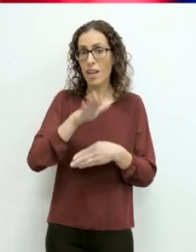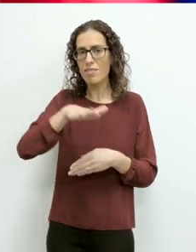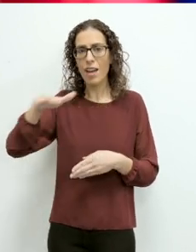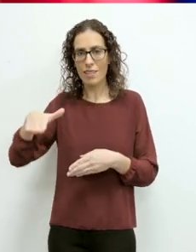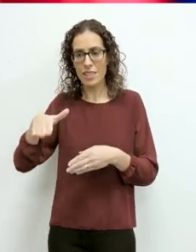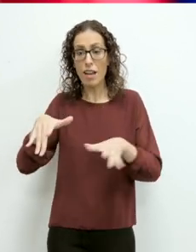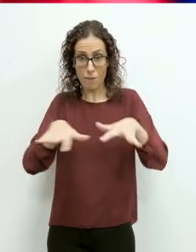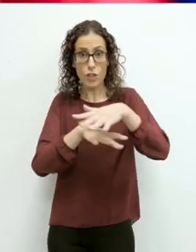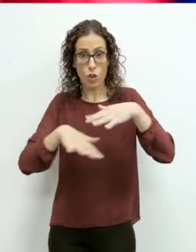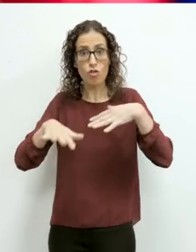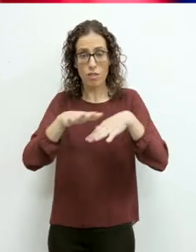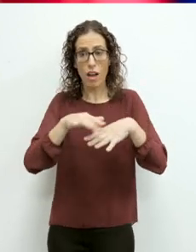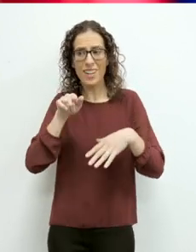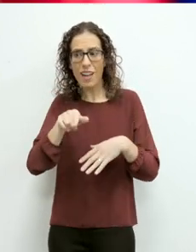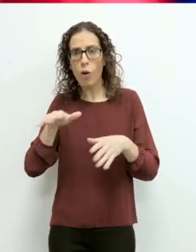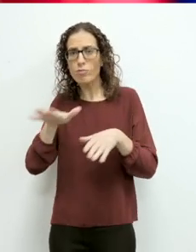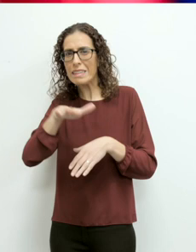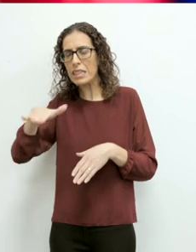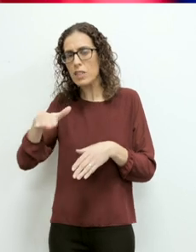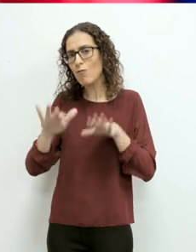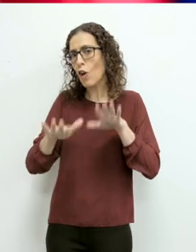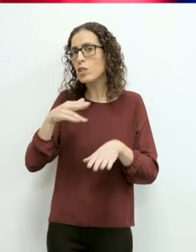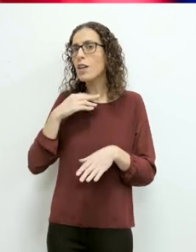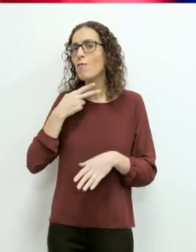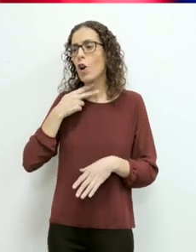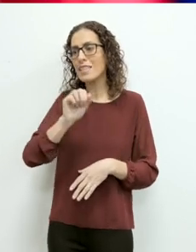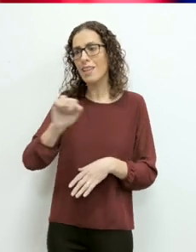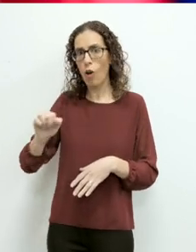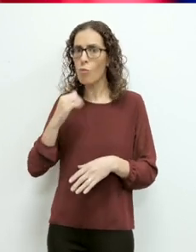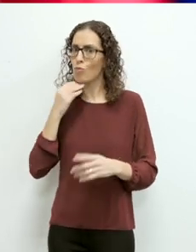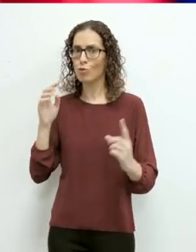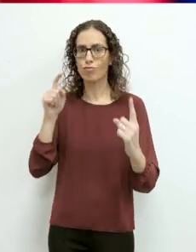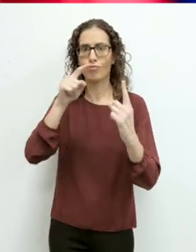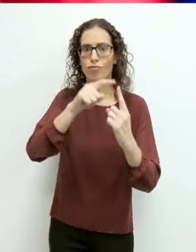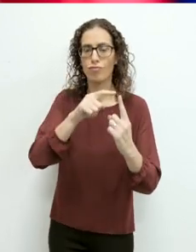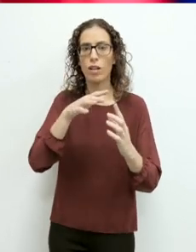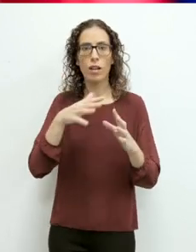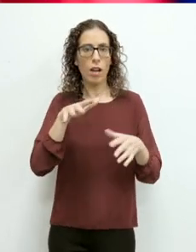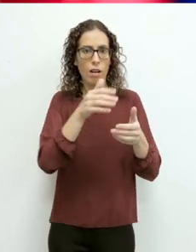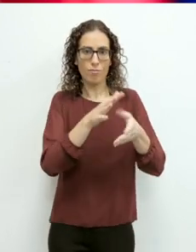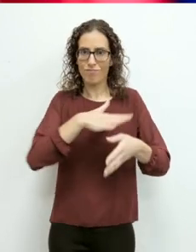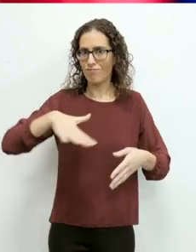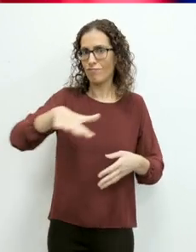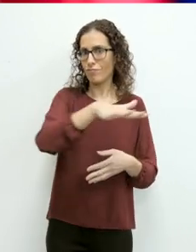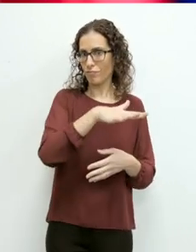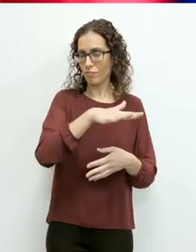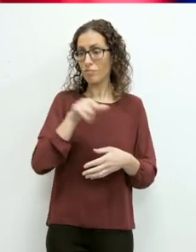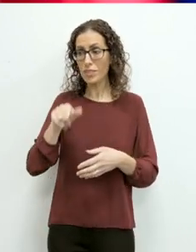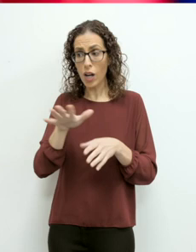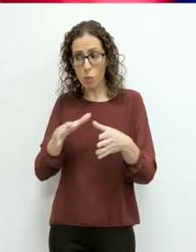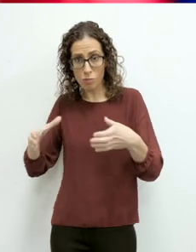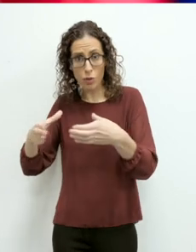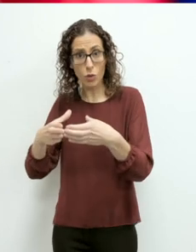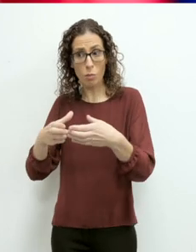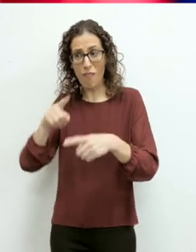fil-soċjeta ta-għana. Li faċ li ħafna li laħinom ma jasalx fil-dibattitu nazjonali? Dinji jafasċa ta-nis